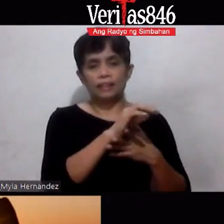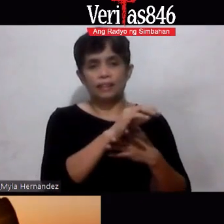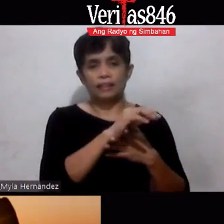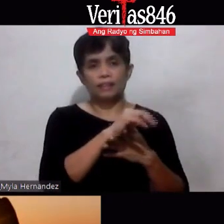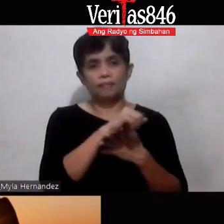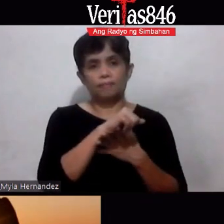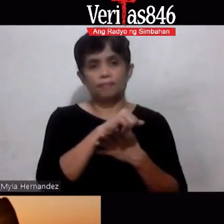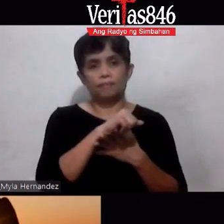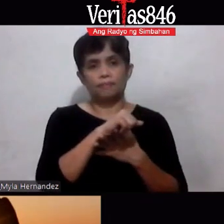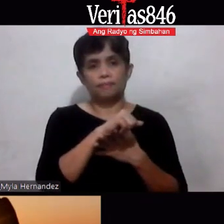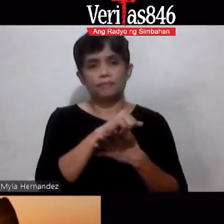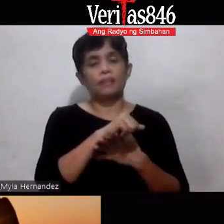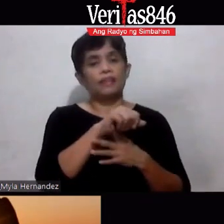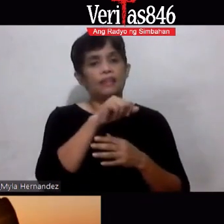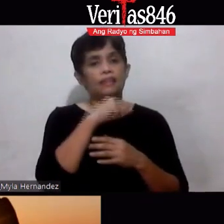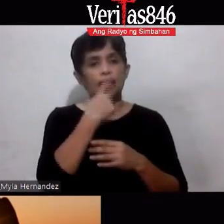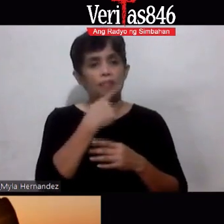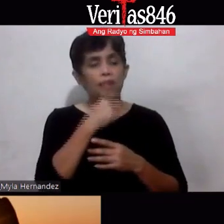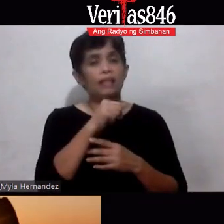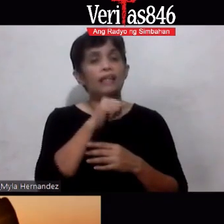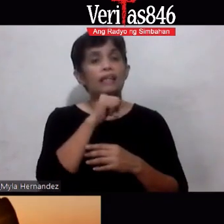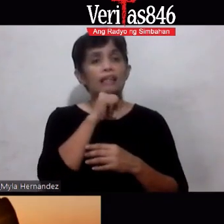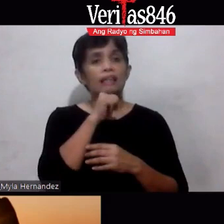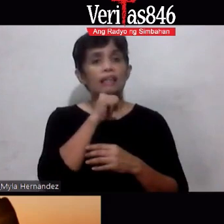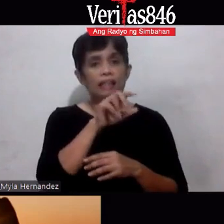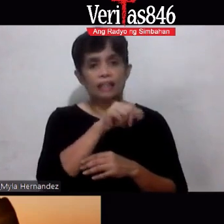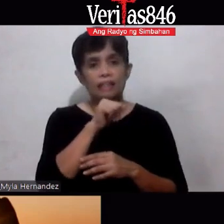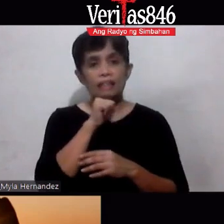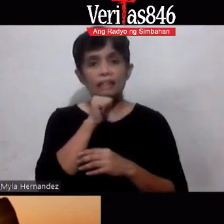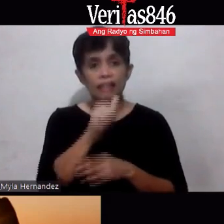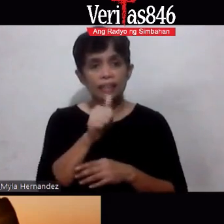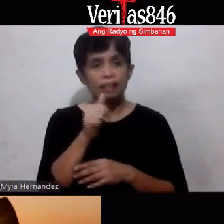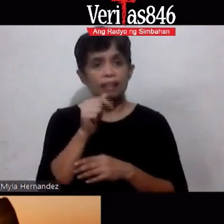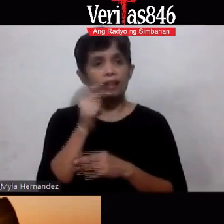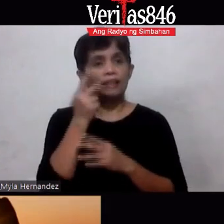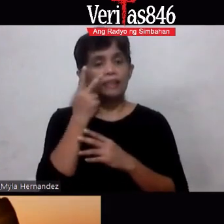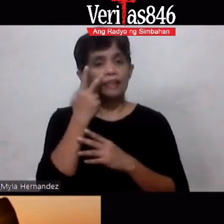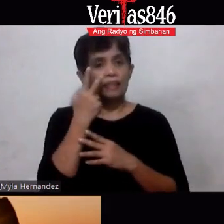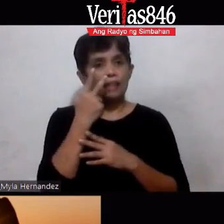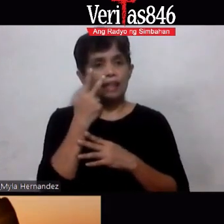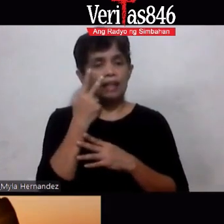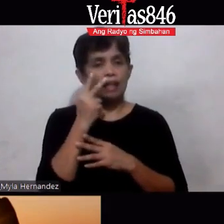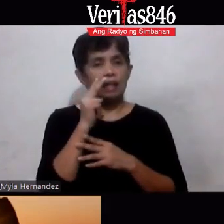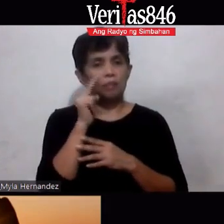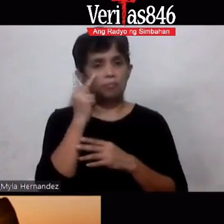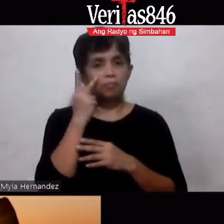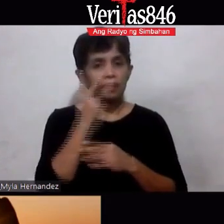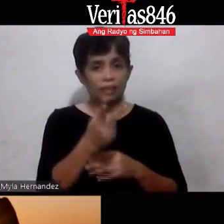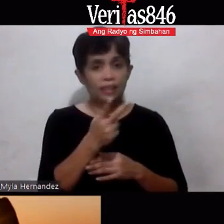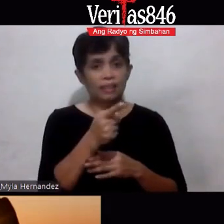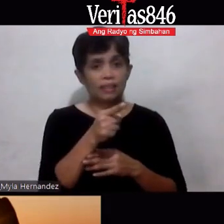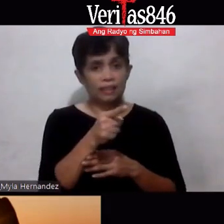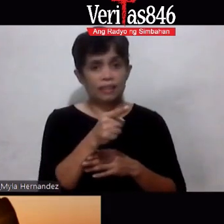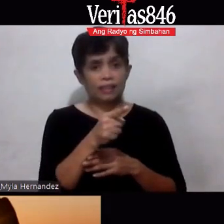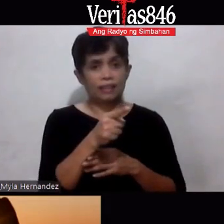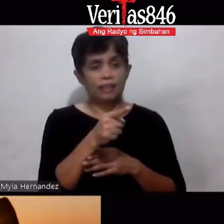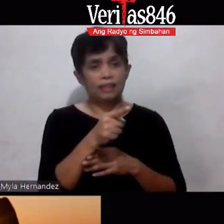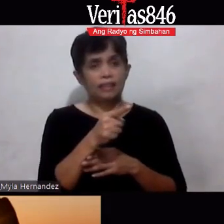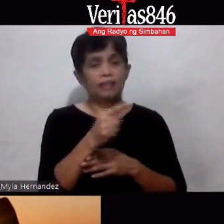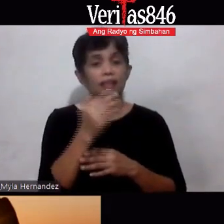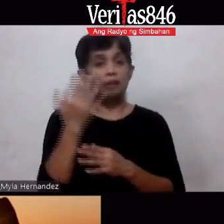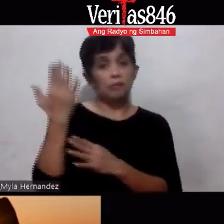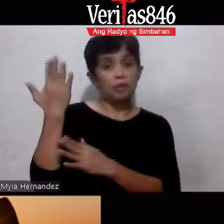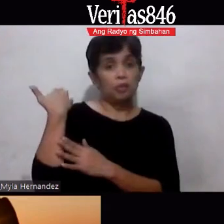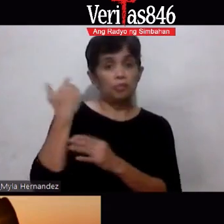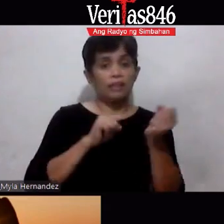lumingon Sa pinanggalingan Ay di makakarating Sa paruroonan O nga Hindi lang sila Makakarating po Sa paruroonan